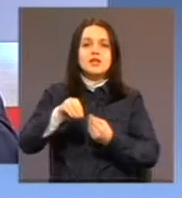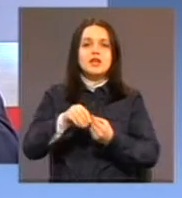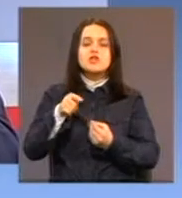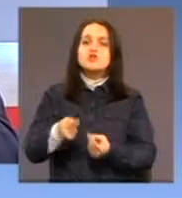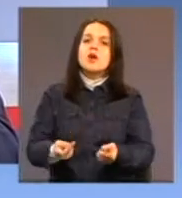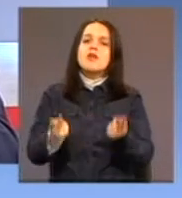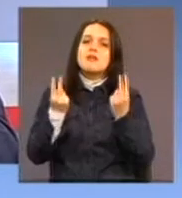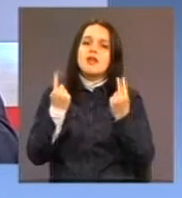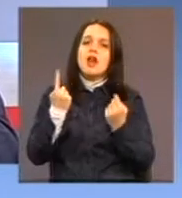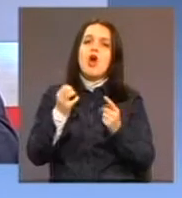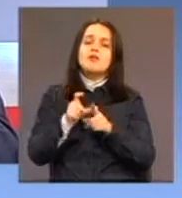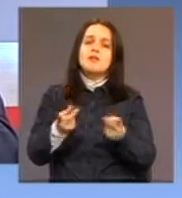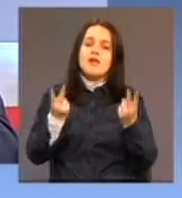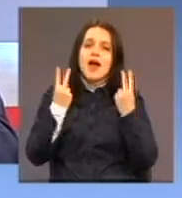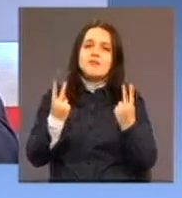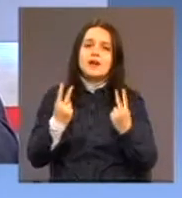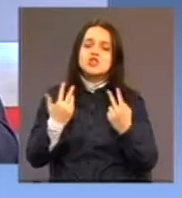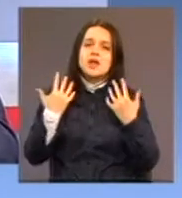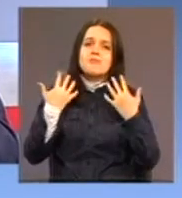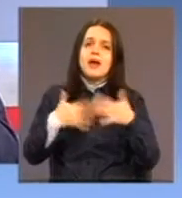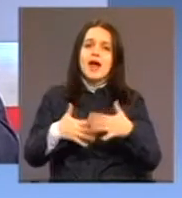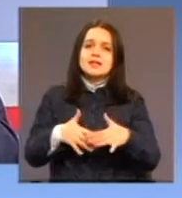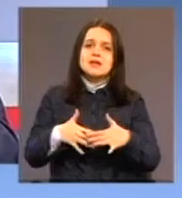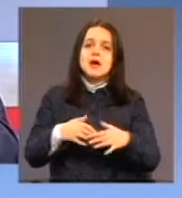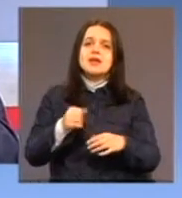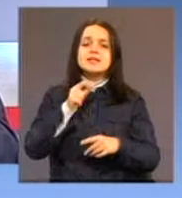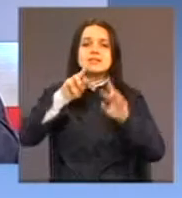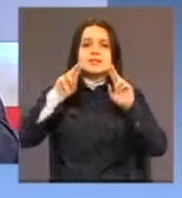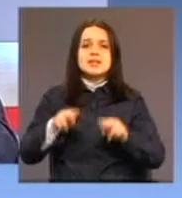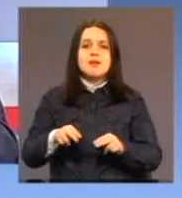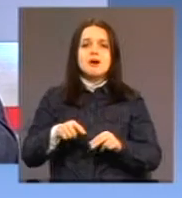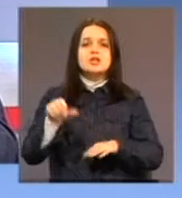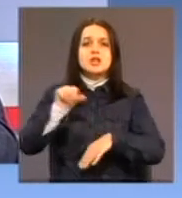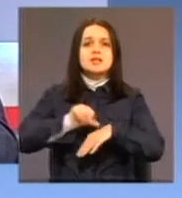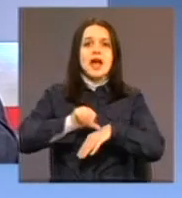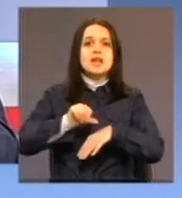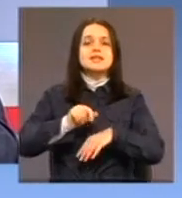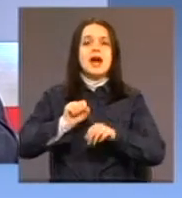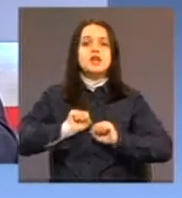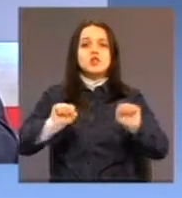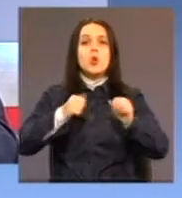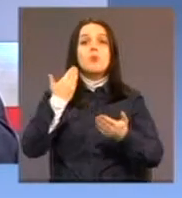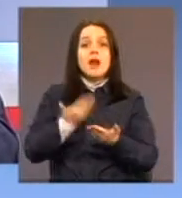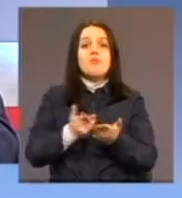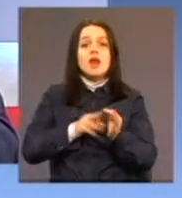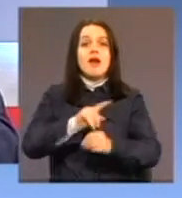ključnih mehanizama i sistema socijalne zaštite upravo na jačanju tih